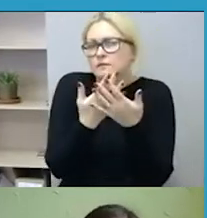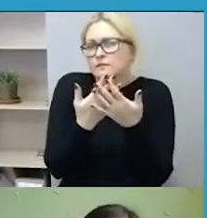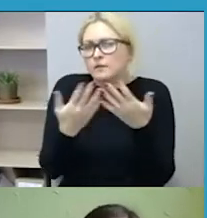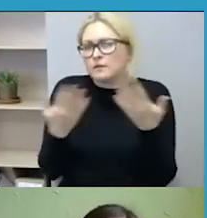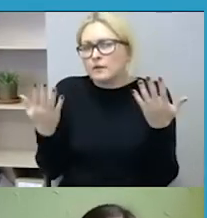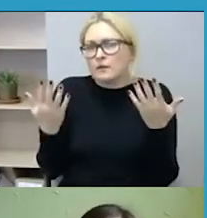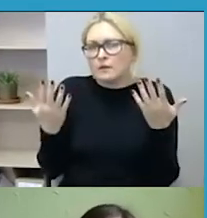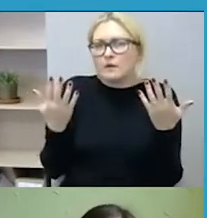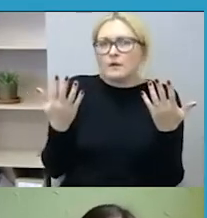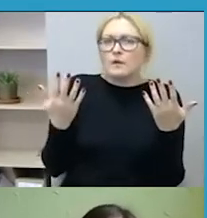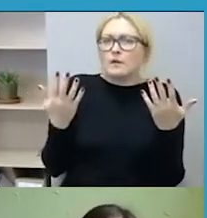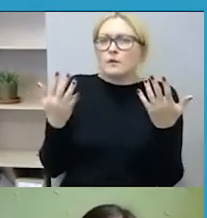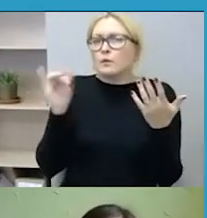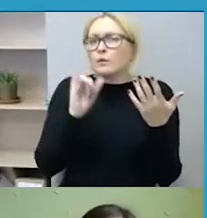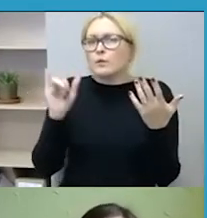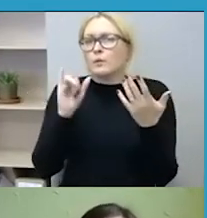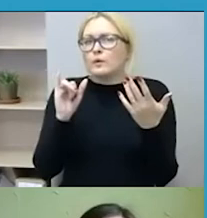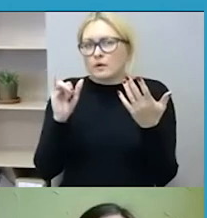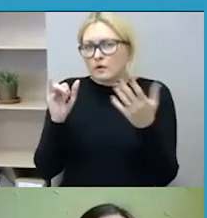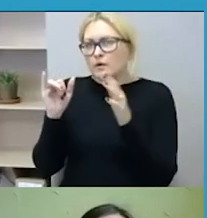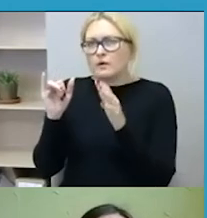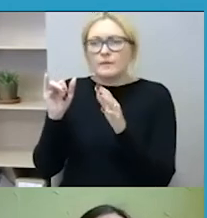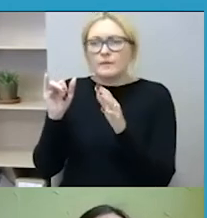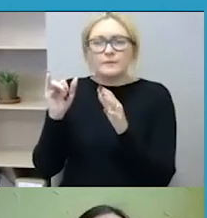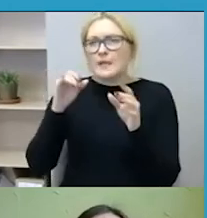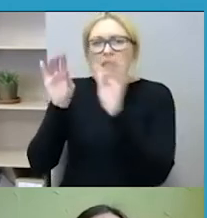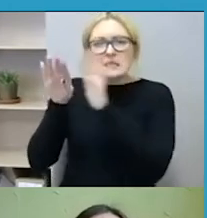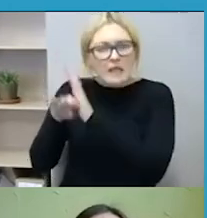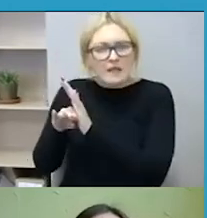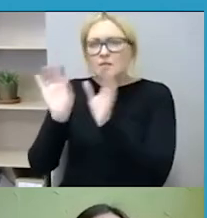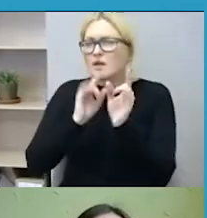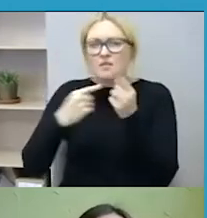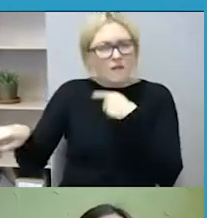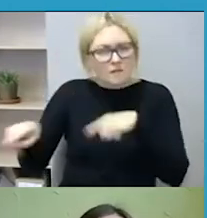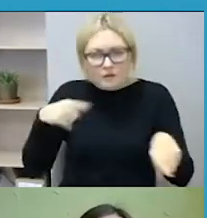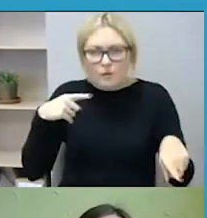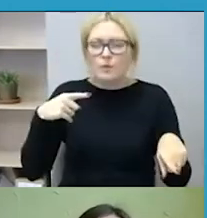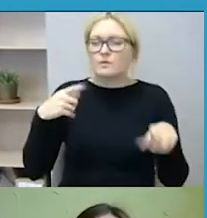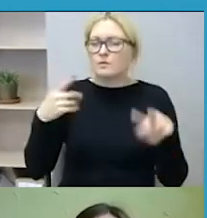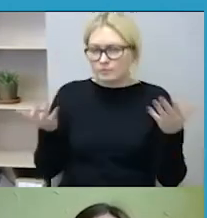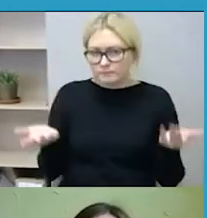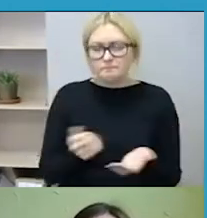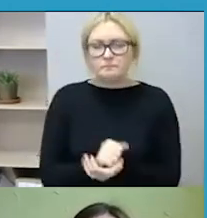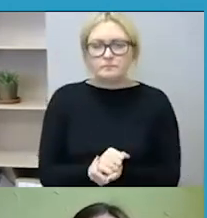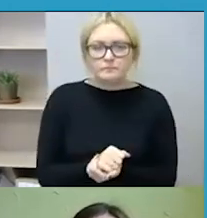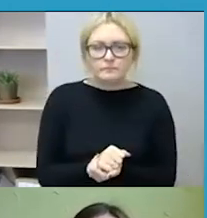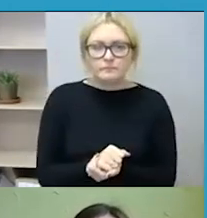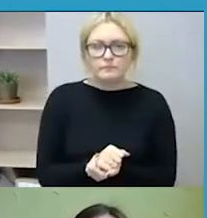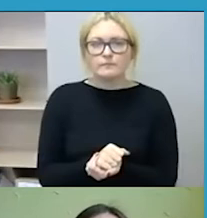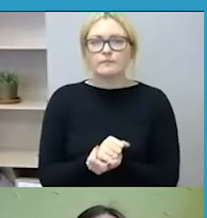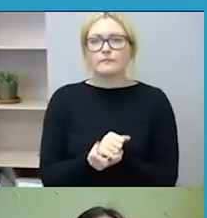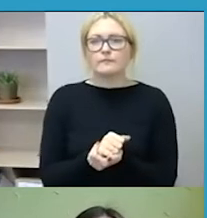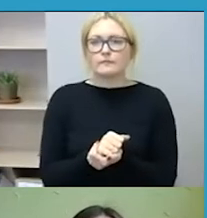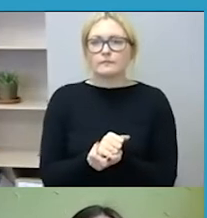iš tikrųjų prieš tarą formaliai nusikalstamos veikos sudėčiai. Į teismų praktikos tam tikras